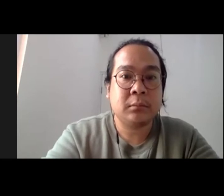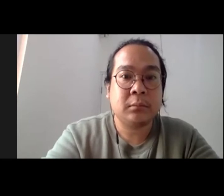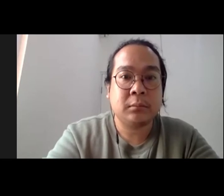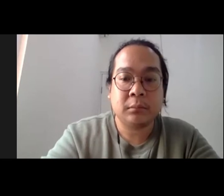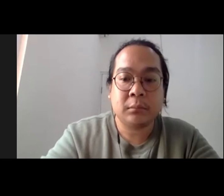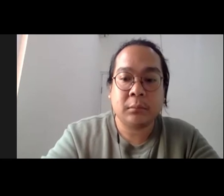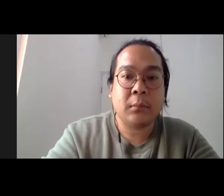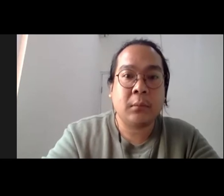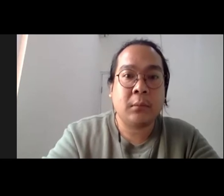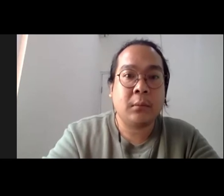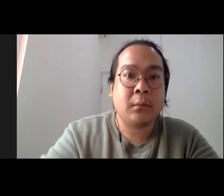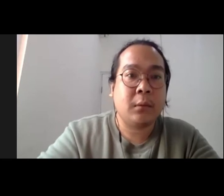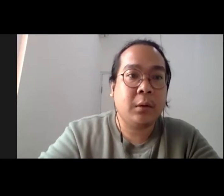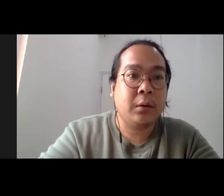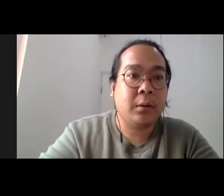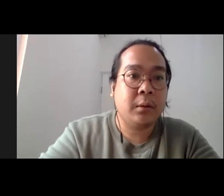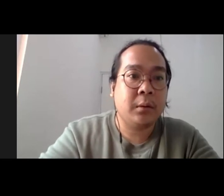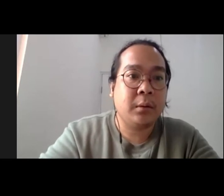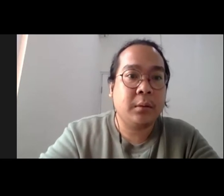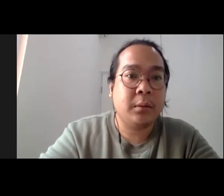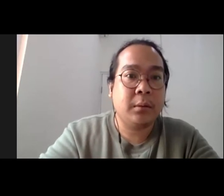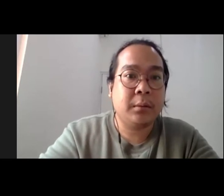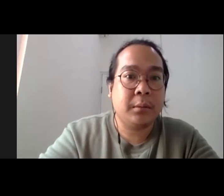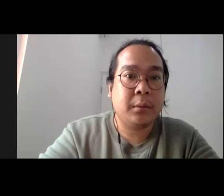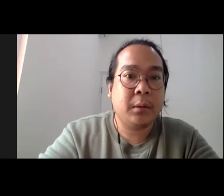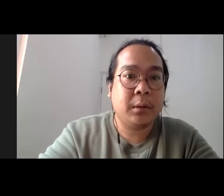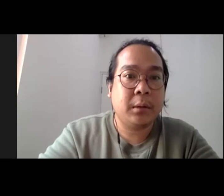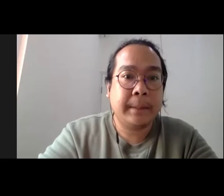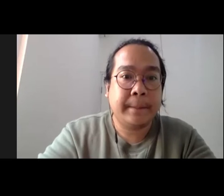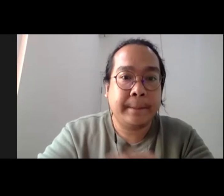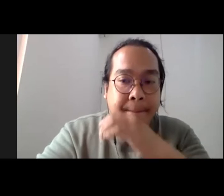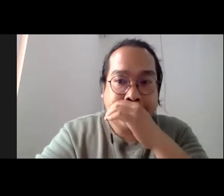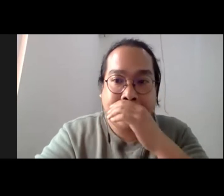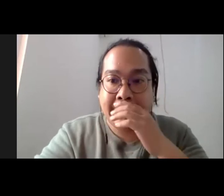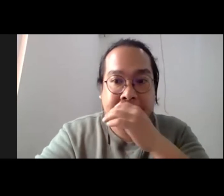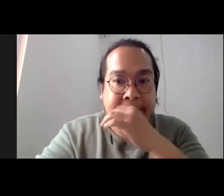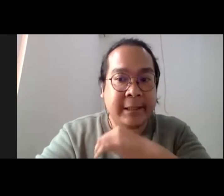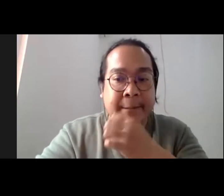mungkin dari saya terima kasih Mas Ajiwan dan Bang Kersna